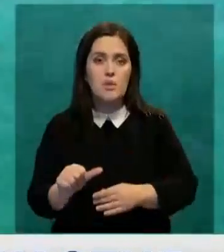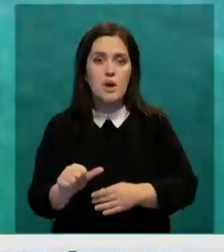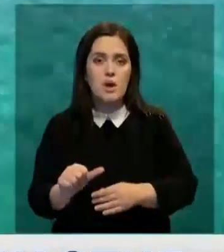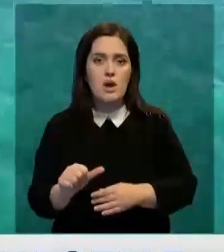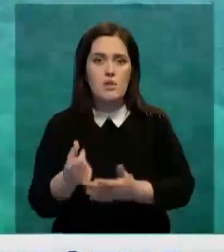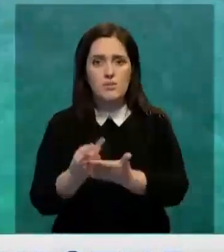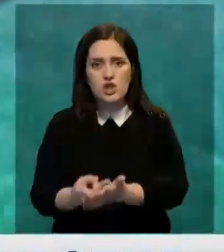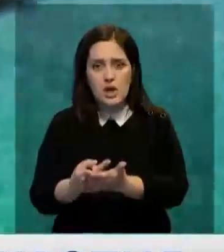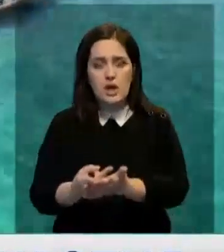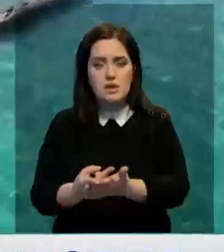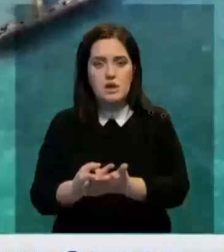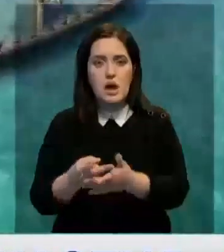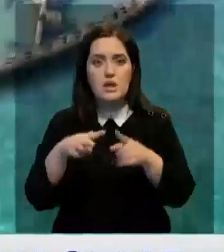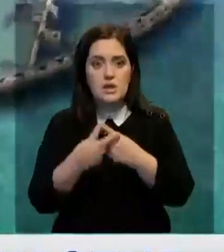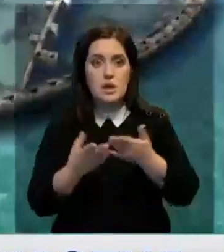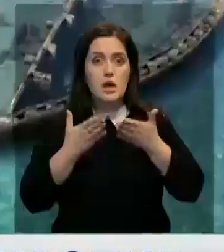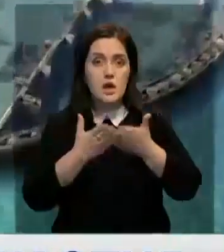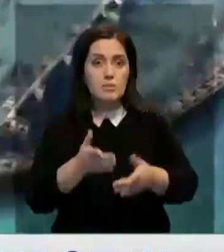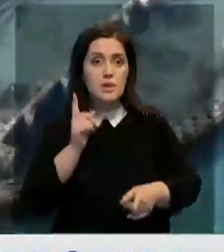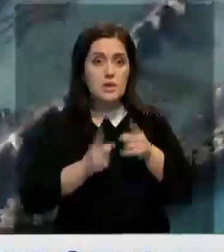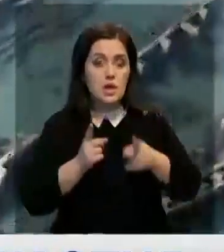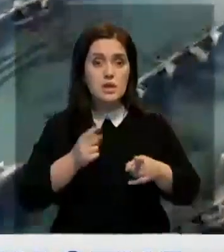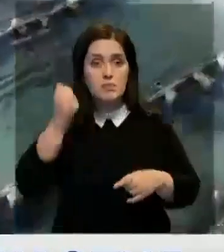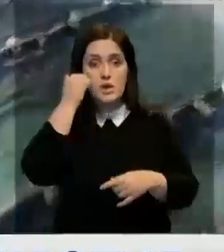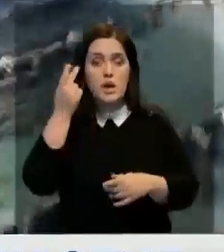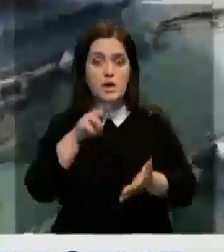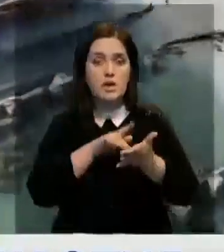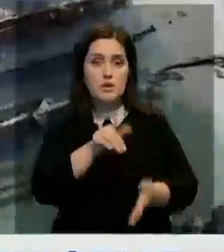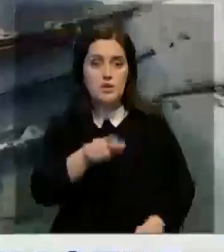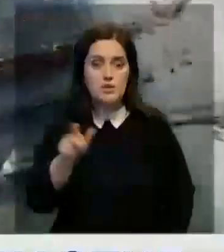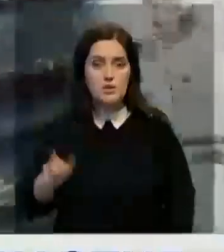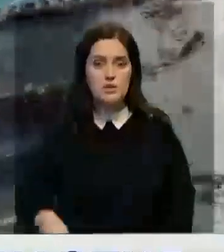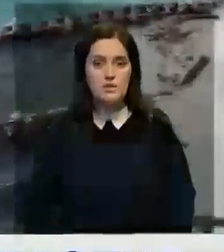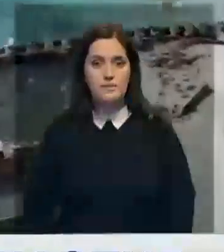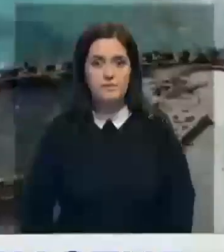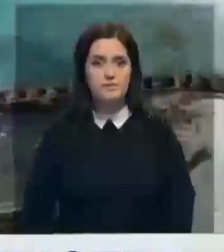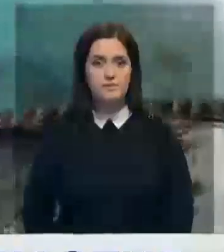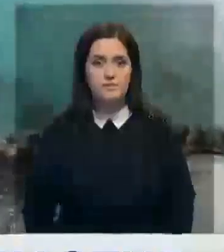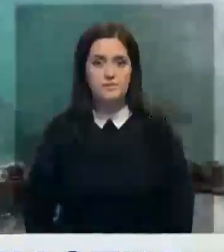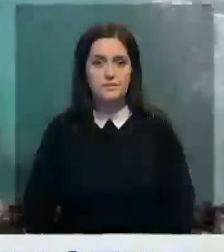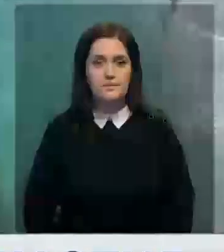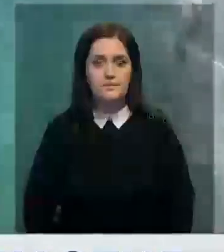берег, на котором лежат останки кораблей, стал настоящей достопримечательностью для туристов.